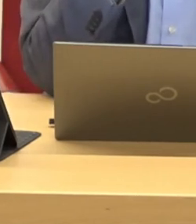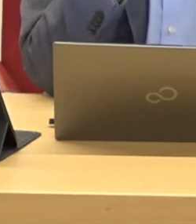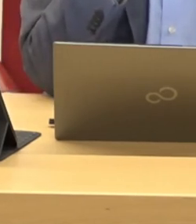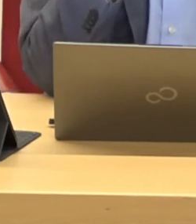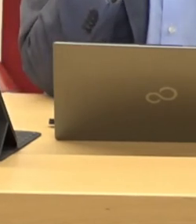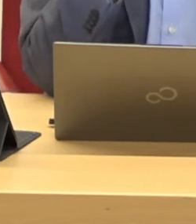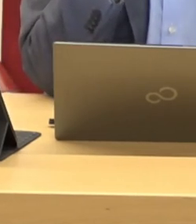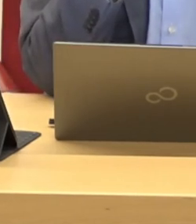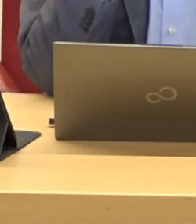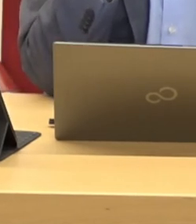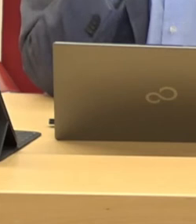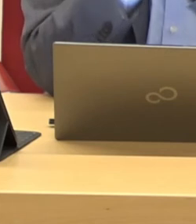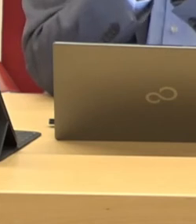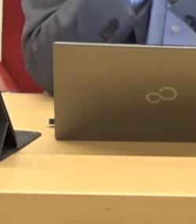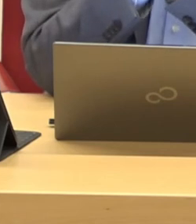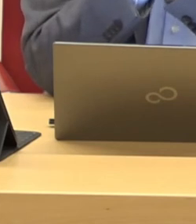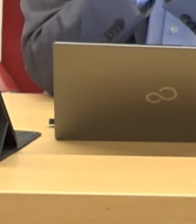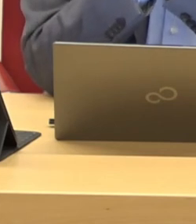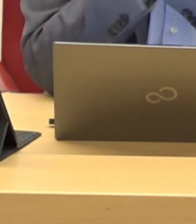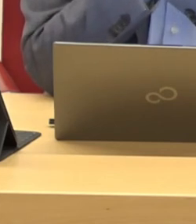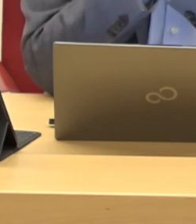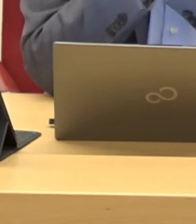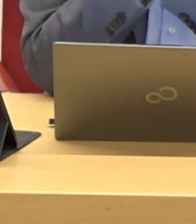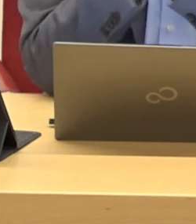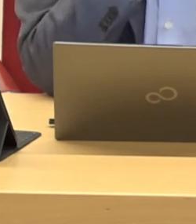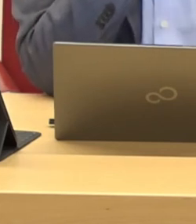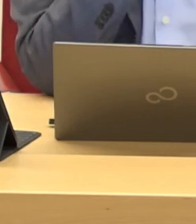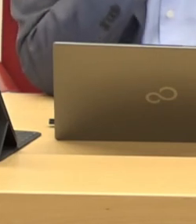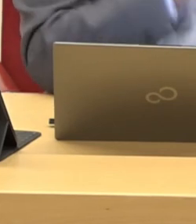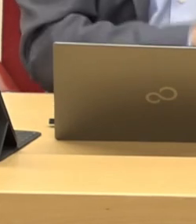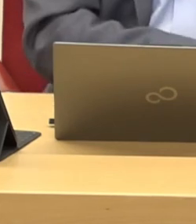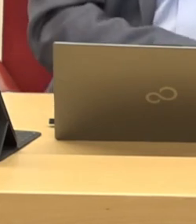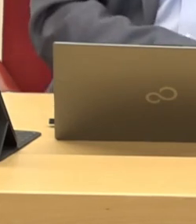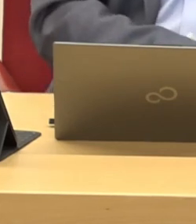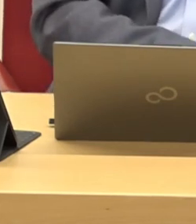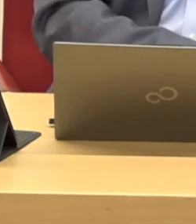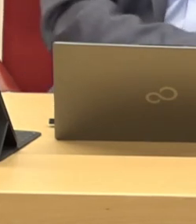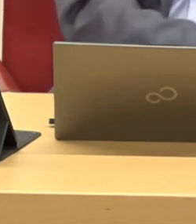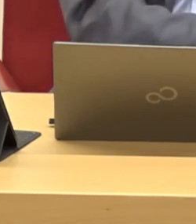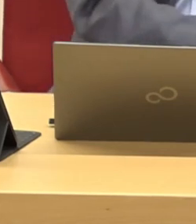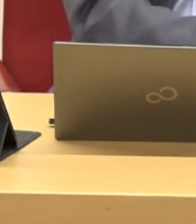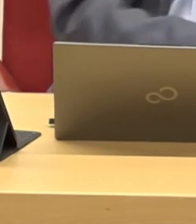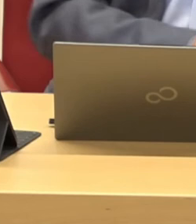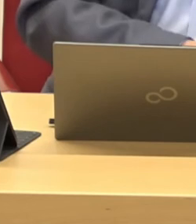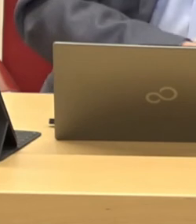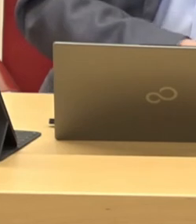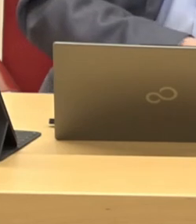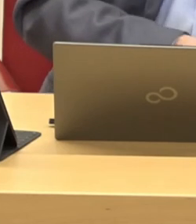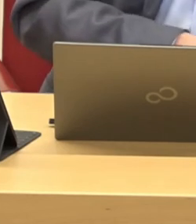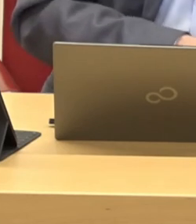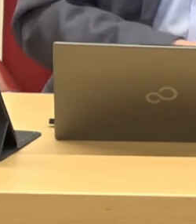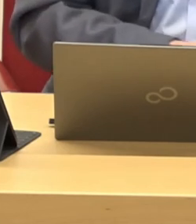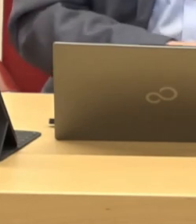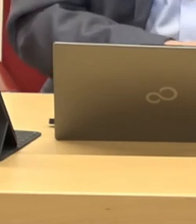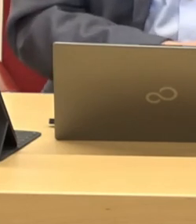das nehme ich zur Kenntnis aber man soll dann auch in den vorgelagerten Diskussionen die man lang und